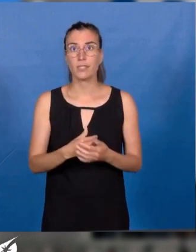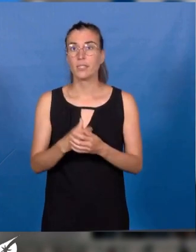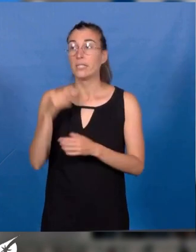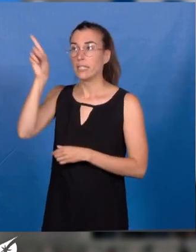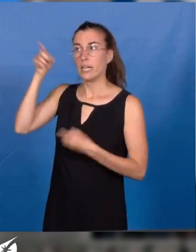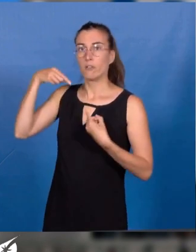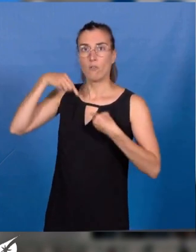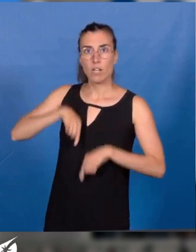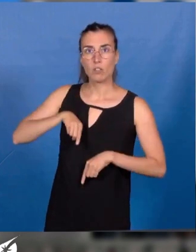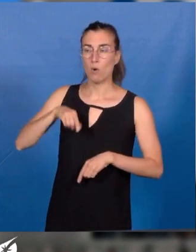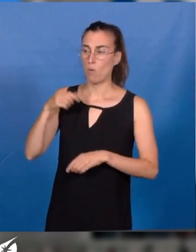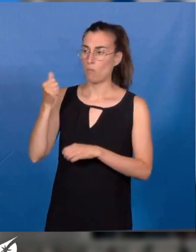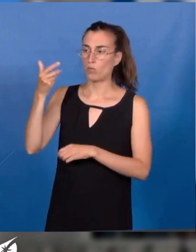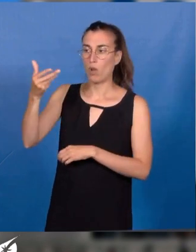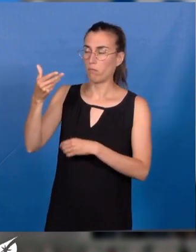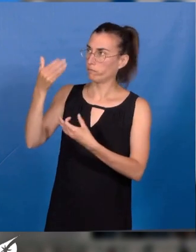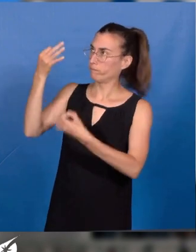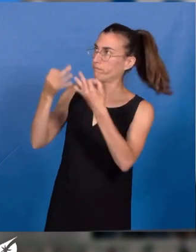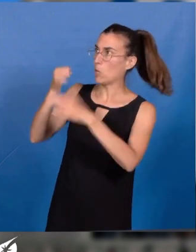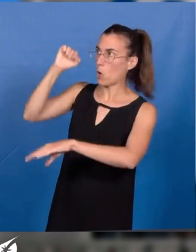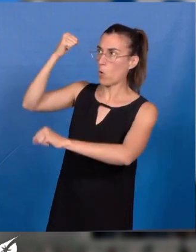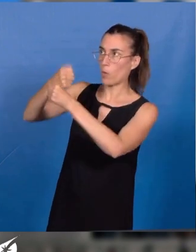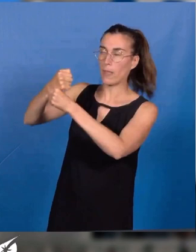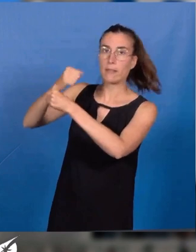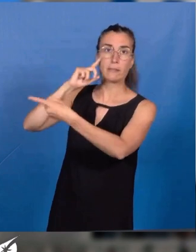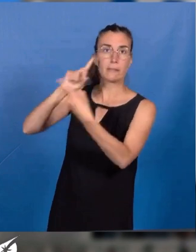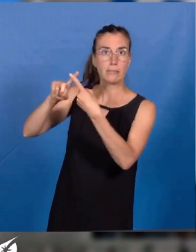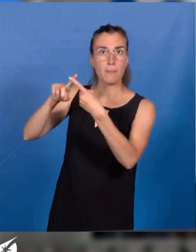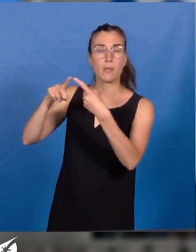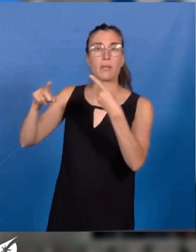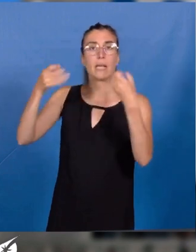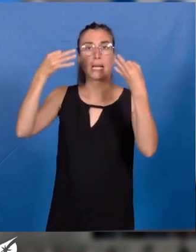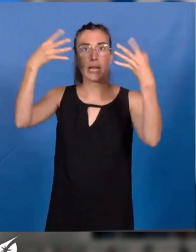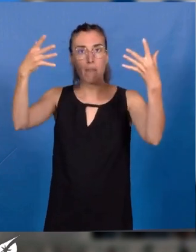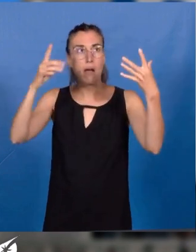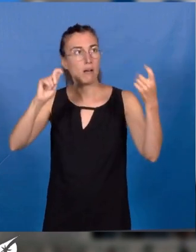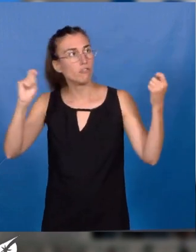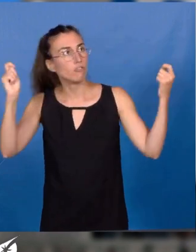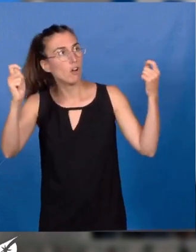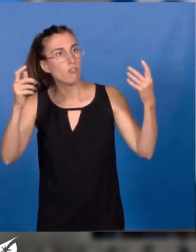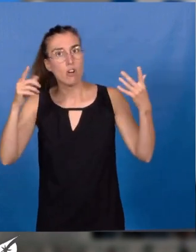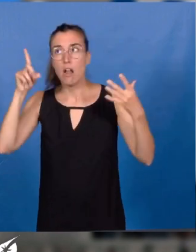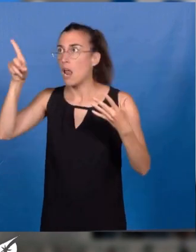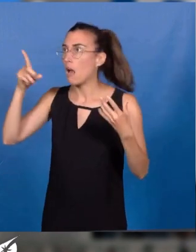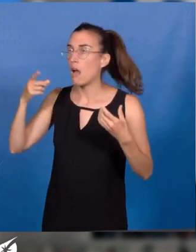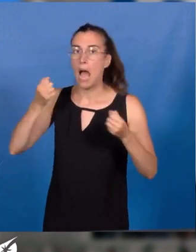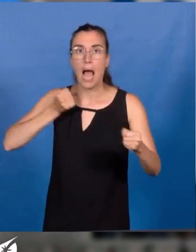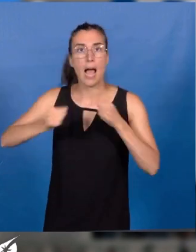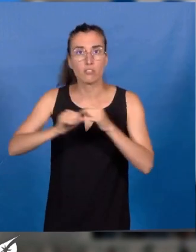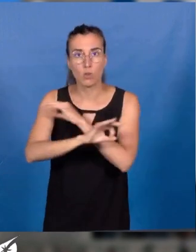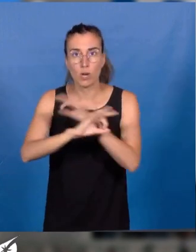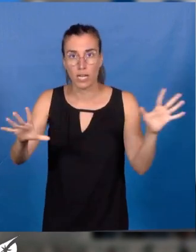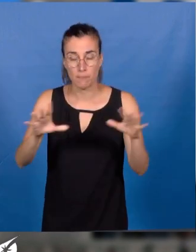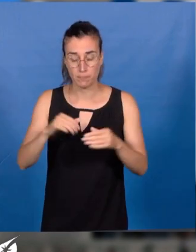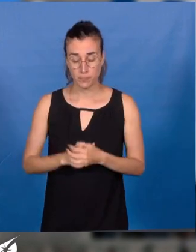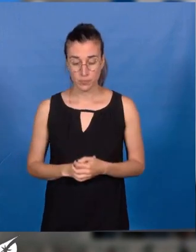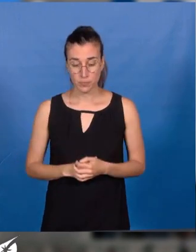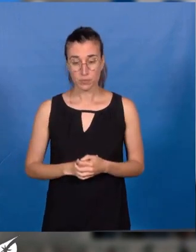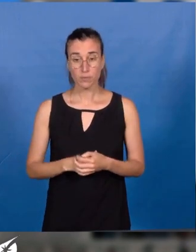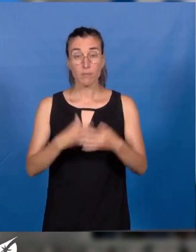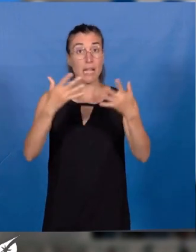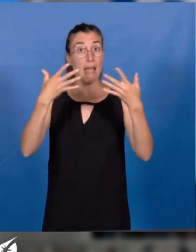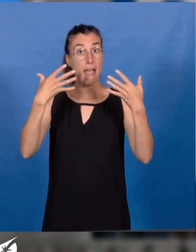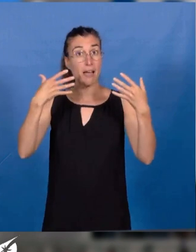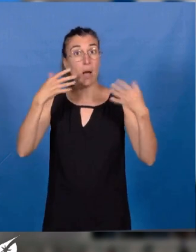climatique, mais ce n'est pas tout. 48 000 morts prématurées en France chaque année, directement liées à la pollution de l'air. A juste